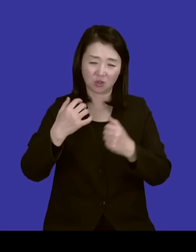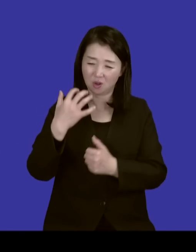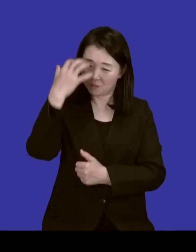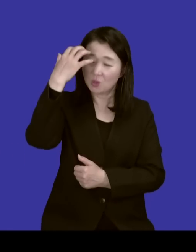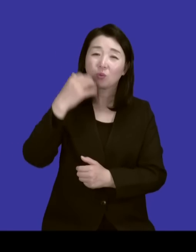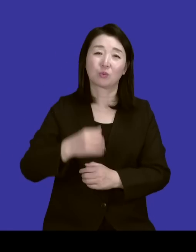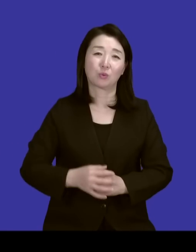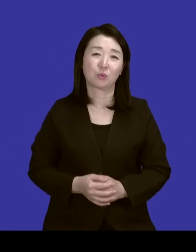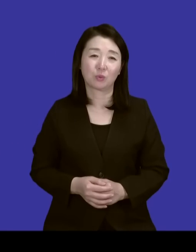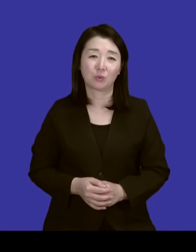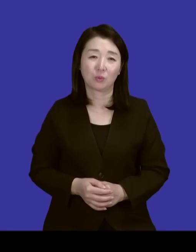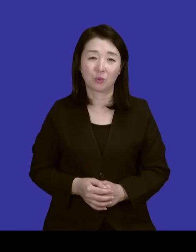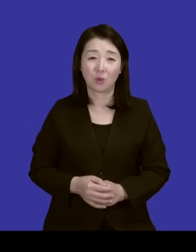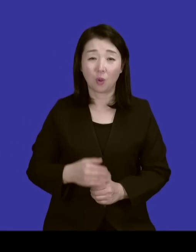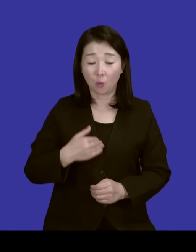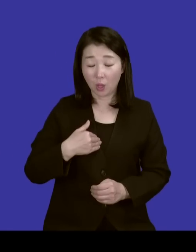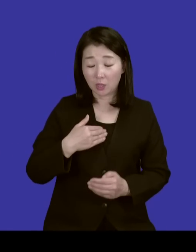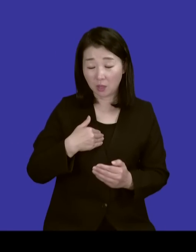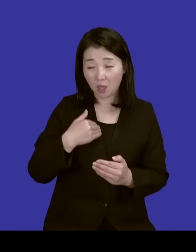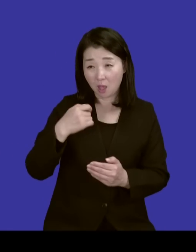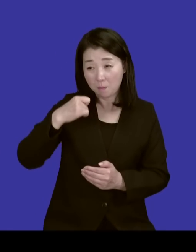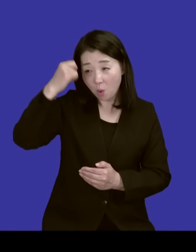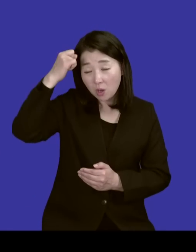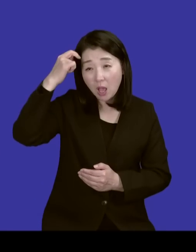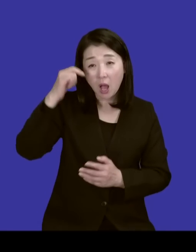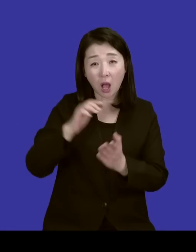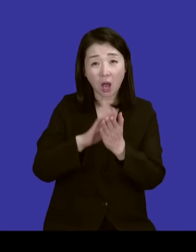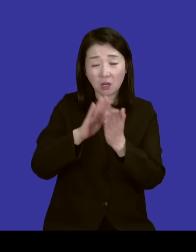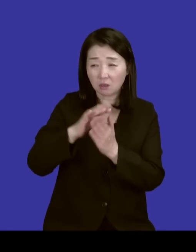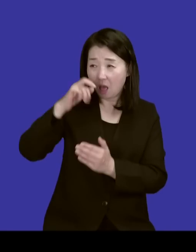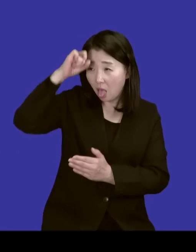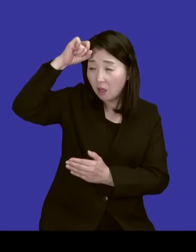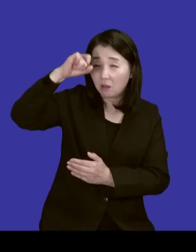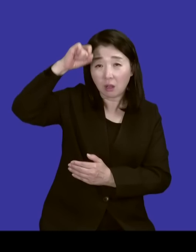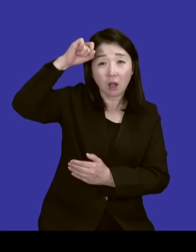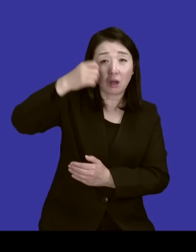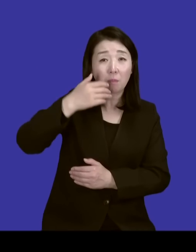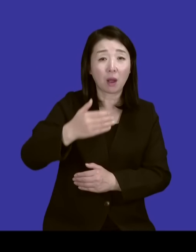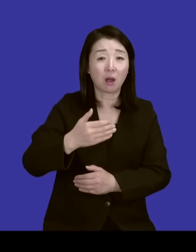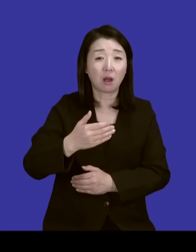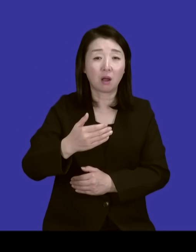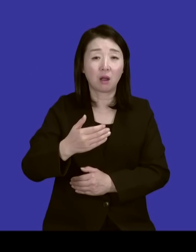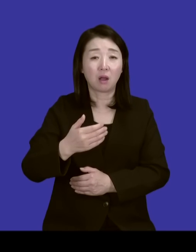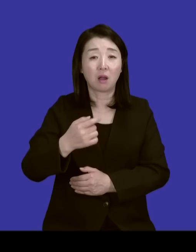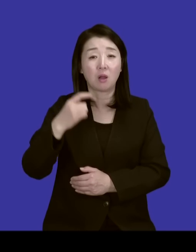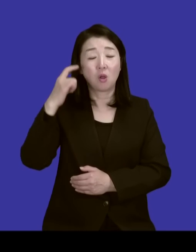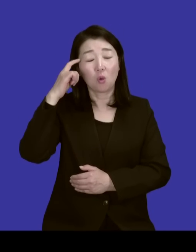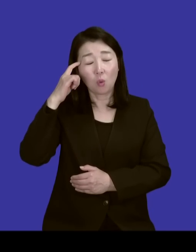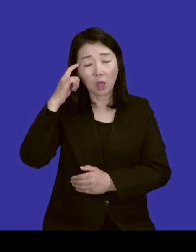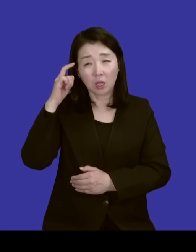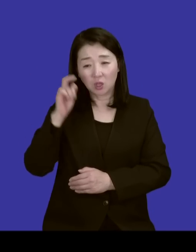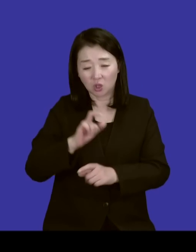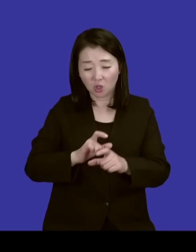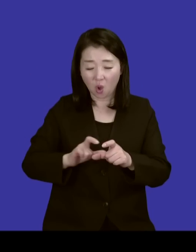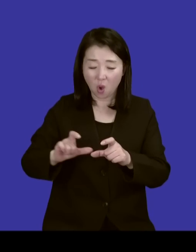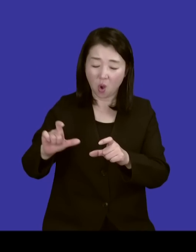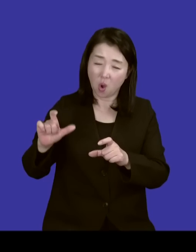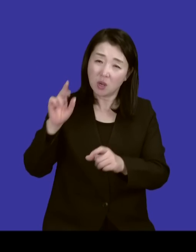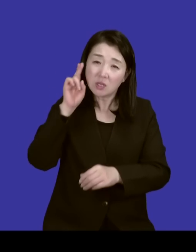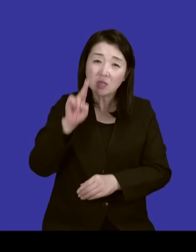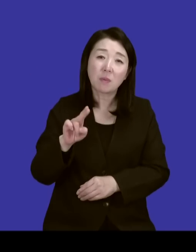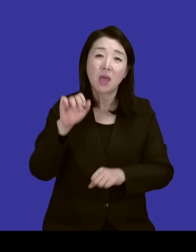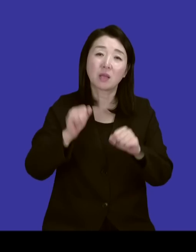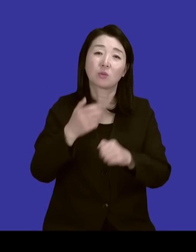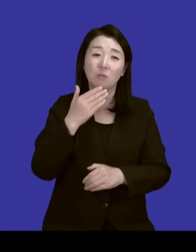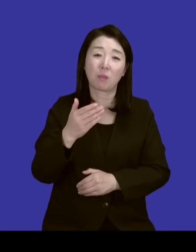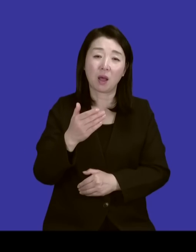그러니까 나를 그렇게 내 머리를 내가 흉하게 깎을 수 있다는 거는 더 센 것도 할 수 있는 거예요. 그 다음에 더 센 걸